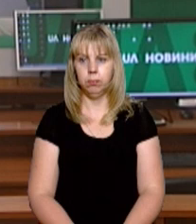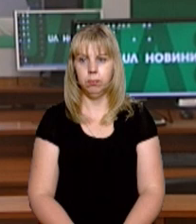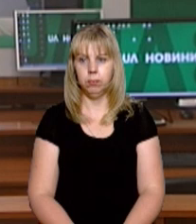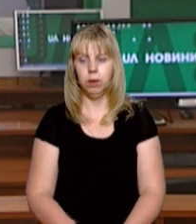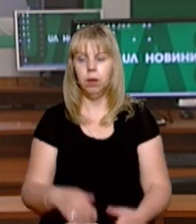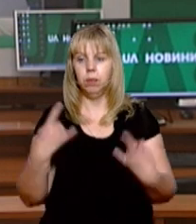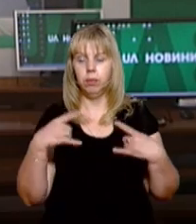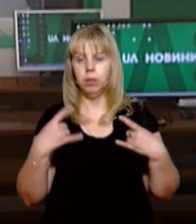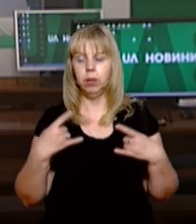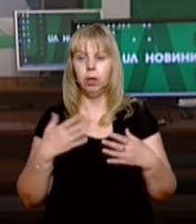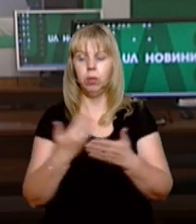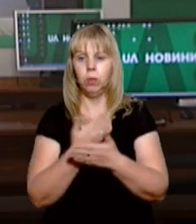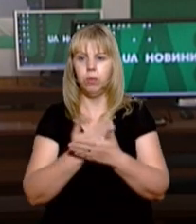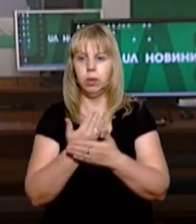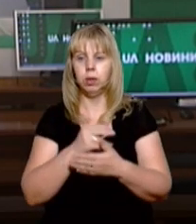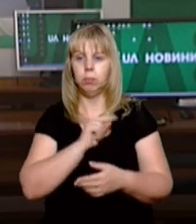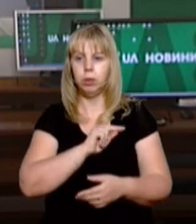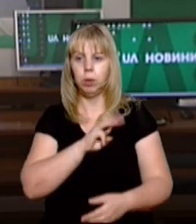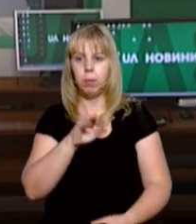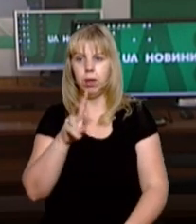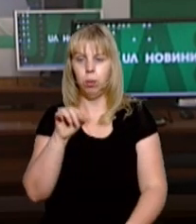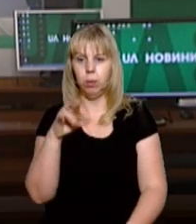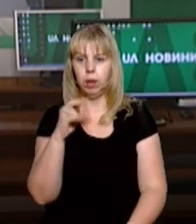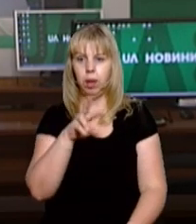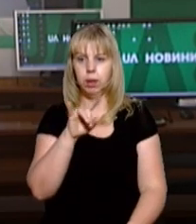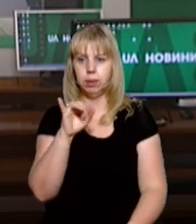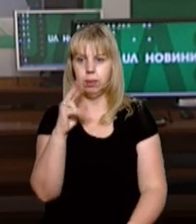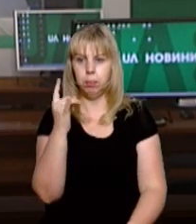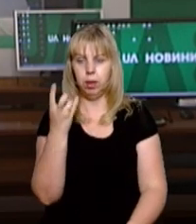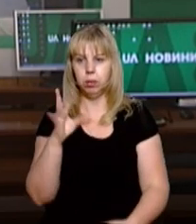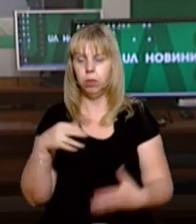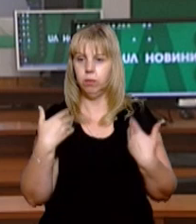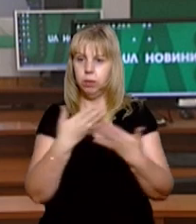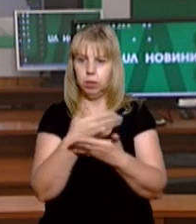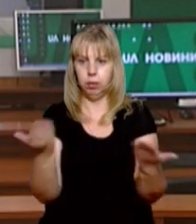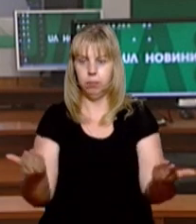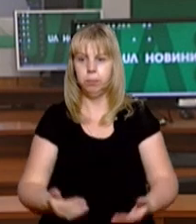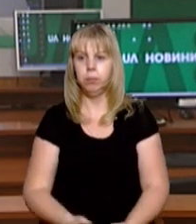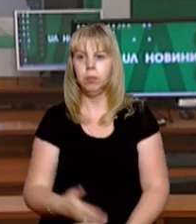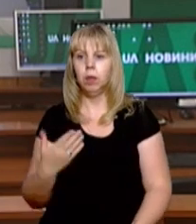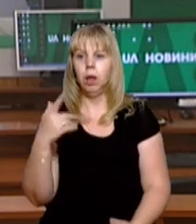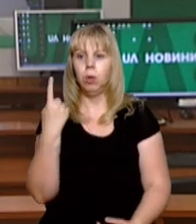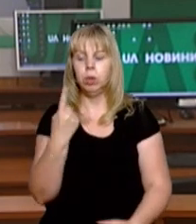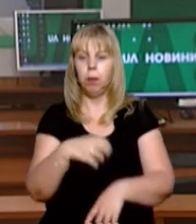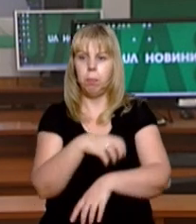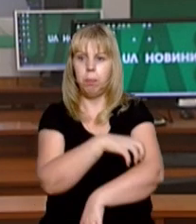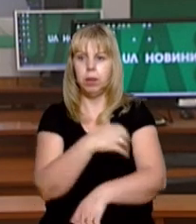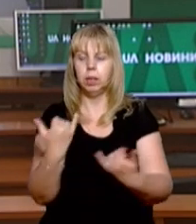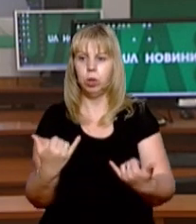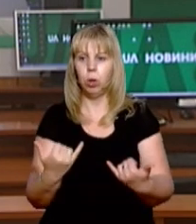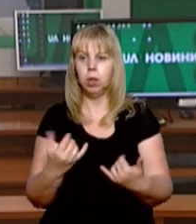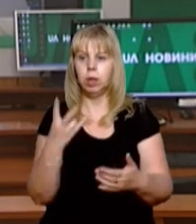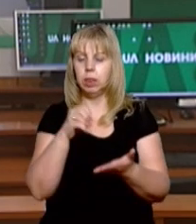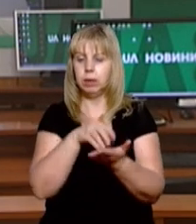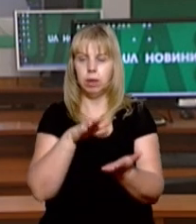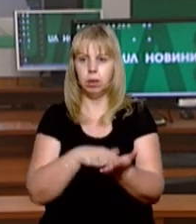В ефірі Суспільного новини в студії працюють Марія Лукей та Лариса Цибеленко. Вітаємо! Жодна партія станом на сьогодні